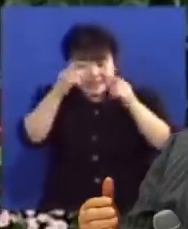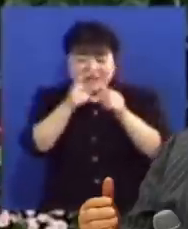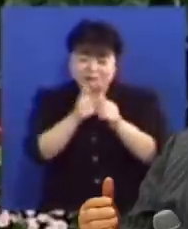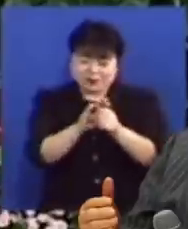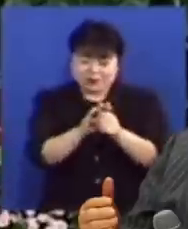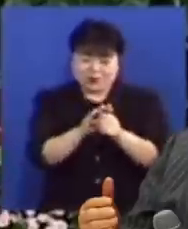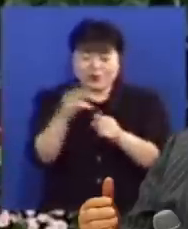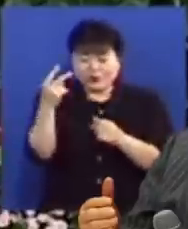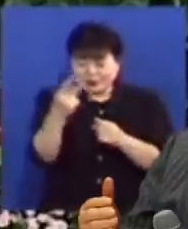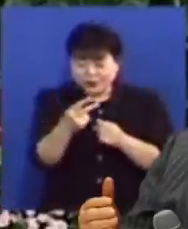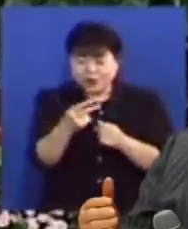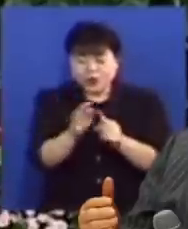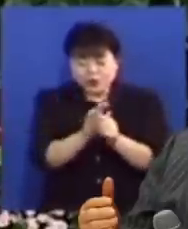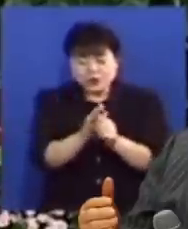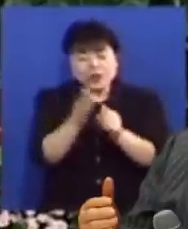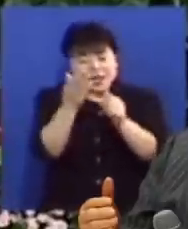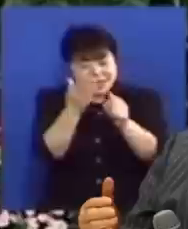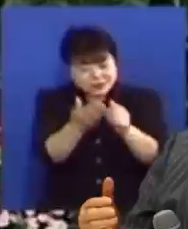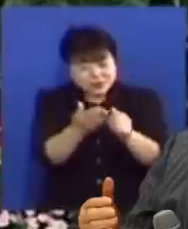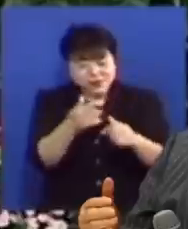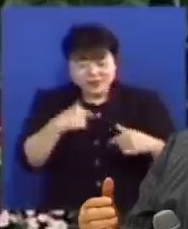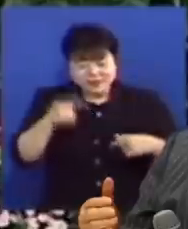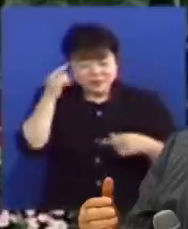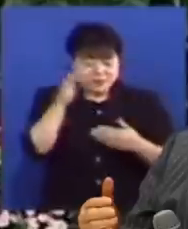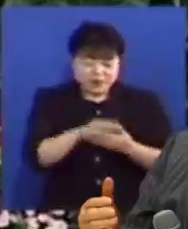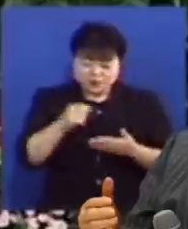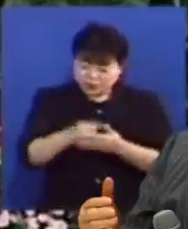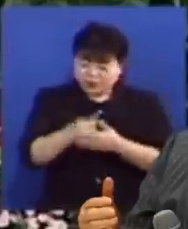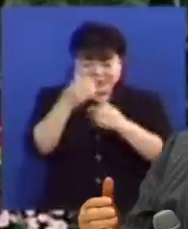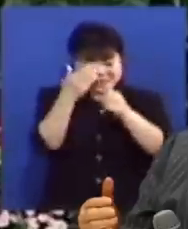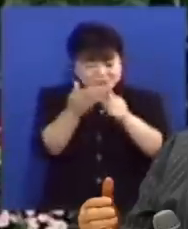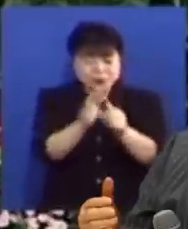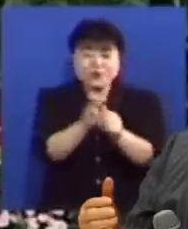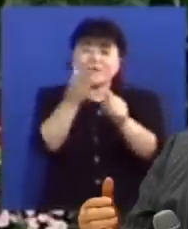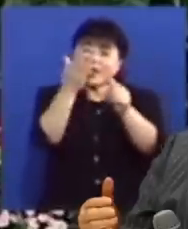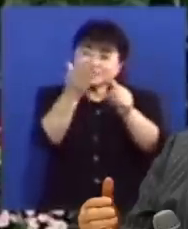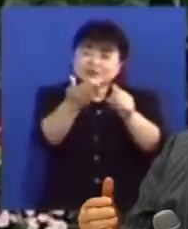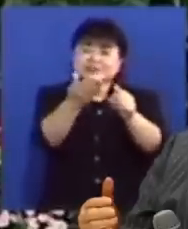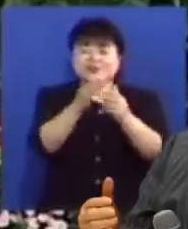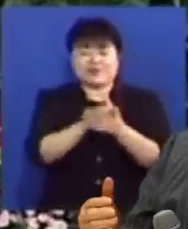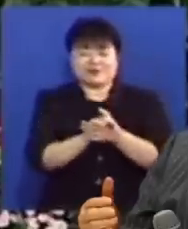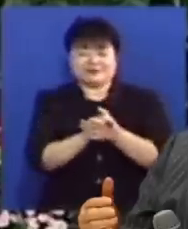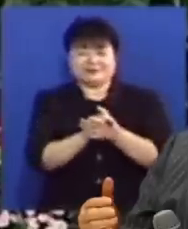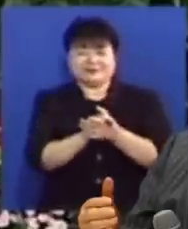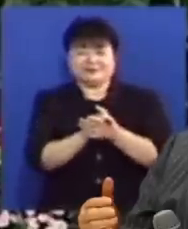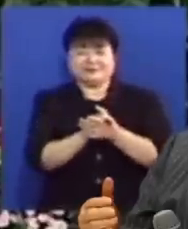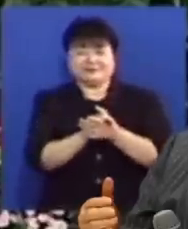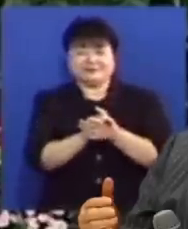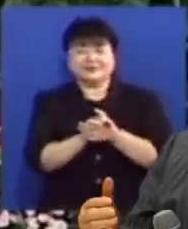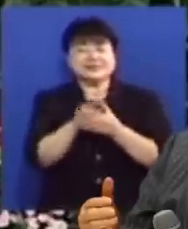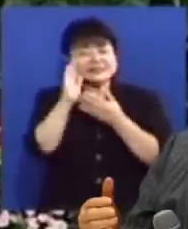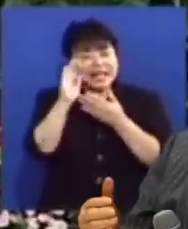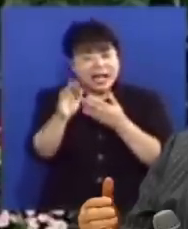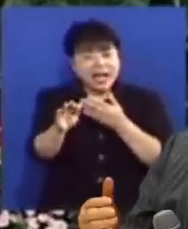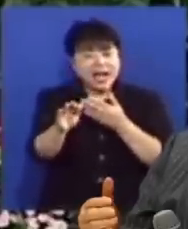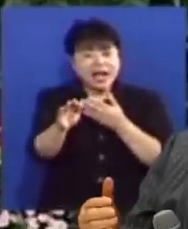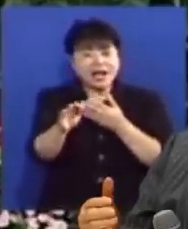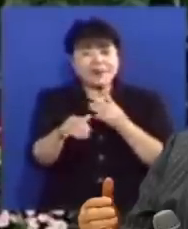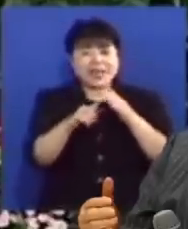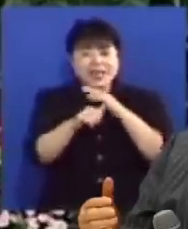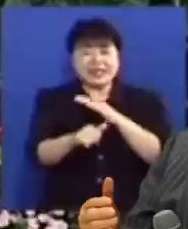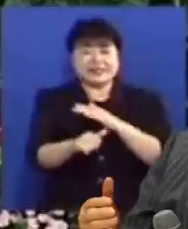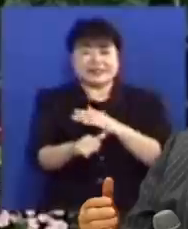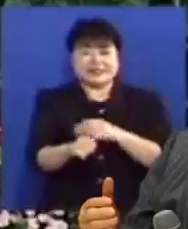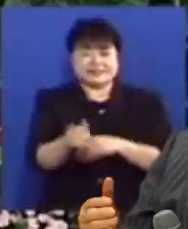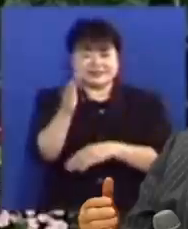그 다음은 위로자 기쁨평한 용기를 주고 위로해 주시는 역사를 하는 분이고 그 다음은 대언자